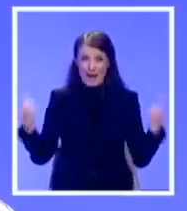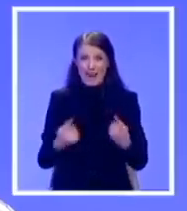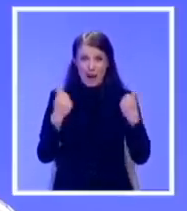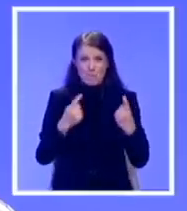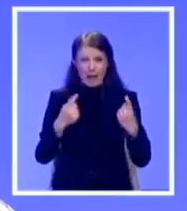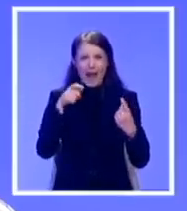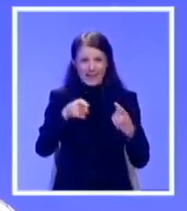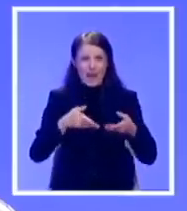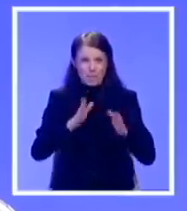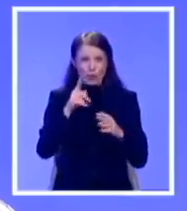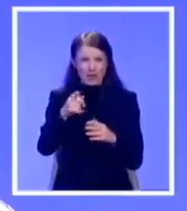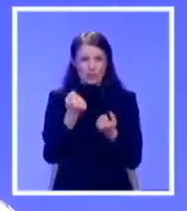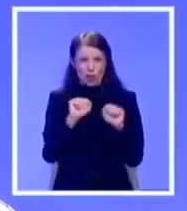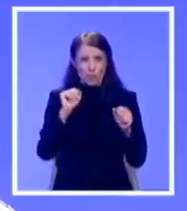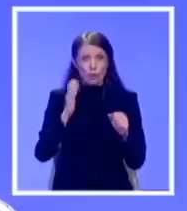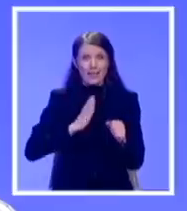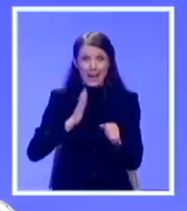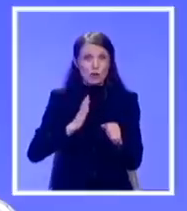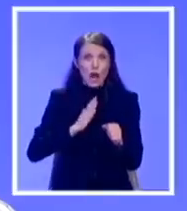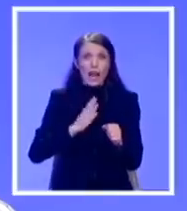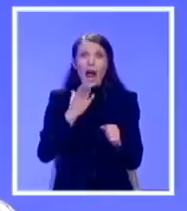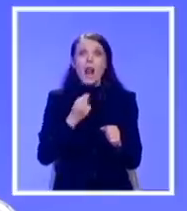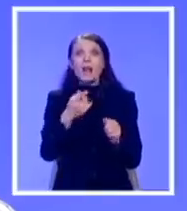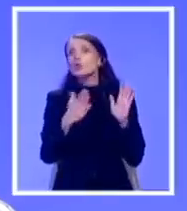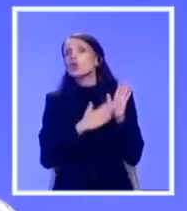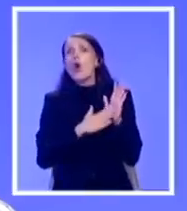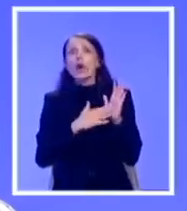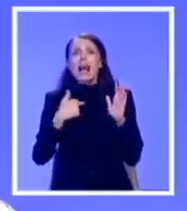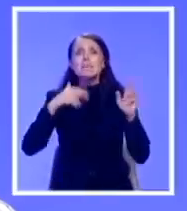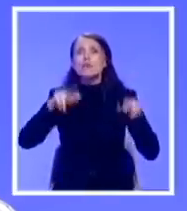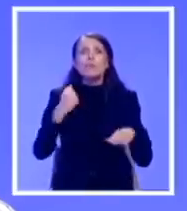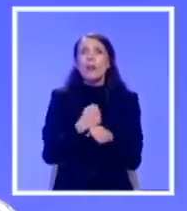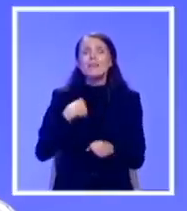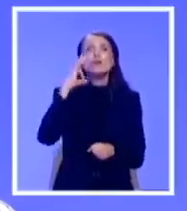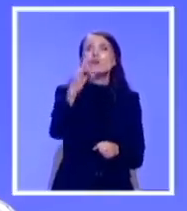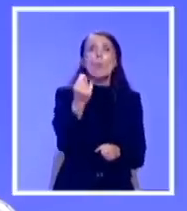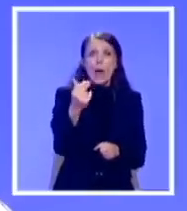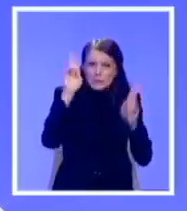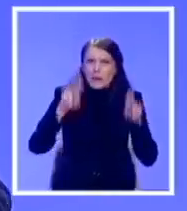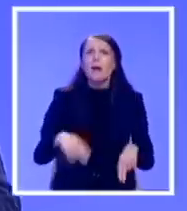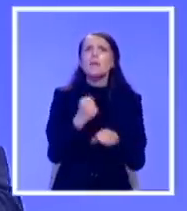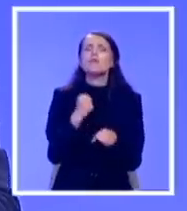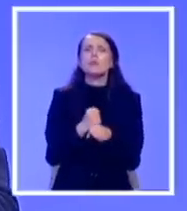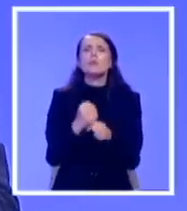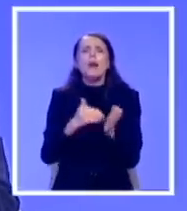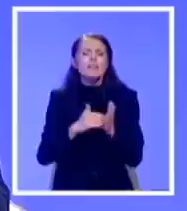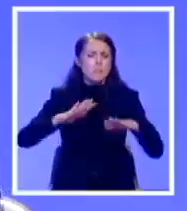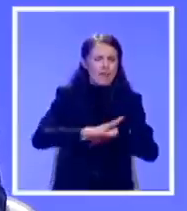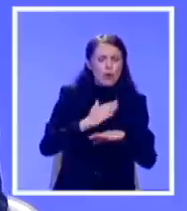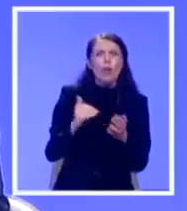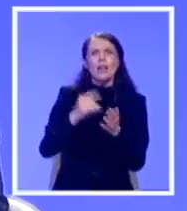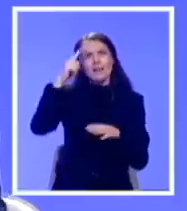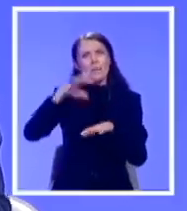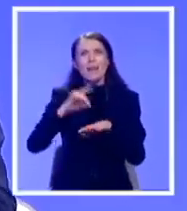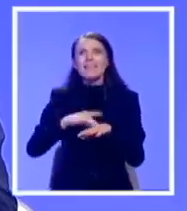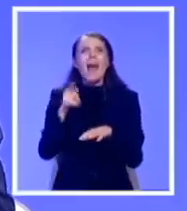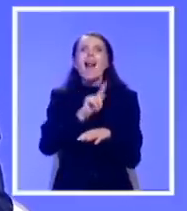idealan primer kako se može suraditi sa nula dinara. Znači, potrebno je volja ideja. Ali nije to, to nije nešto što može da traje dugo. Razumete,